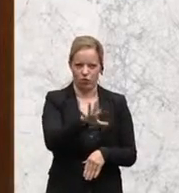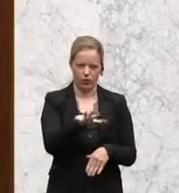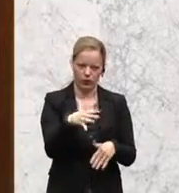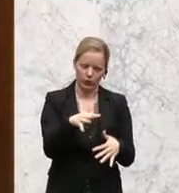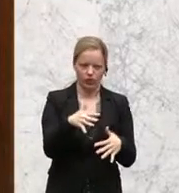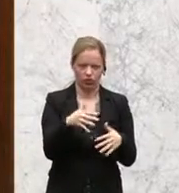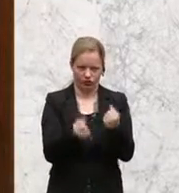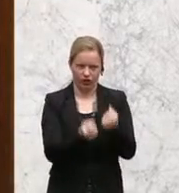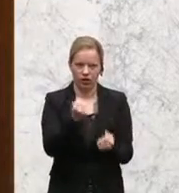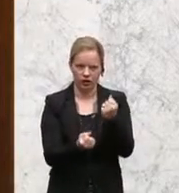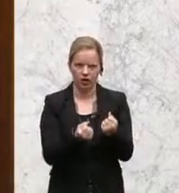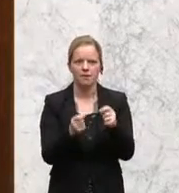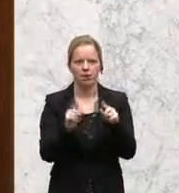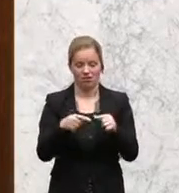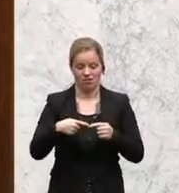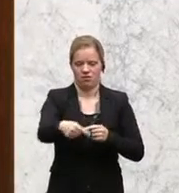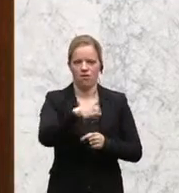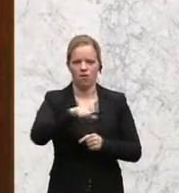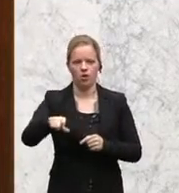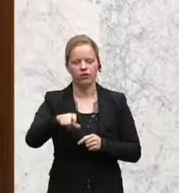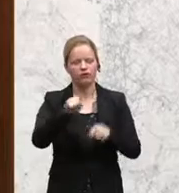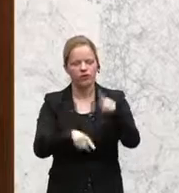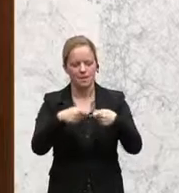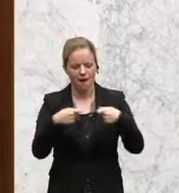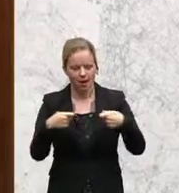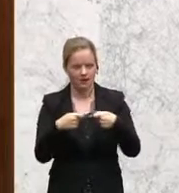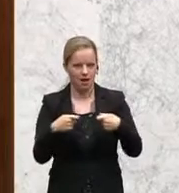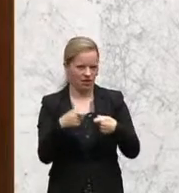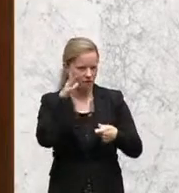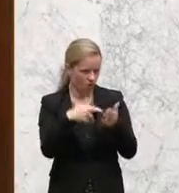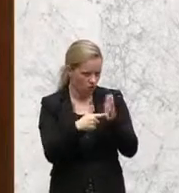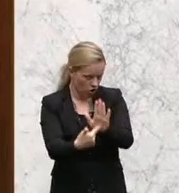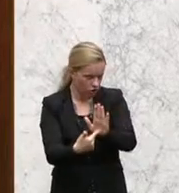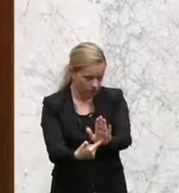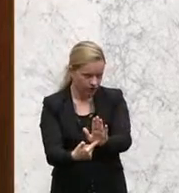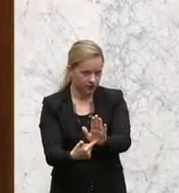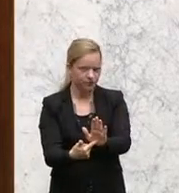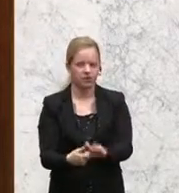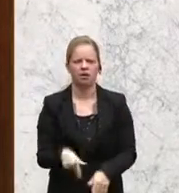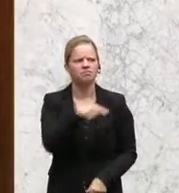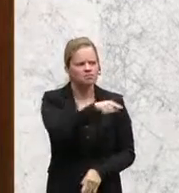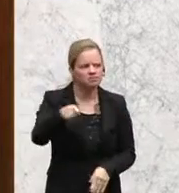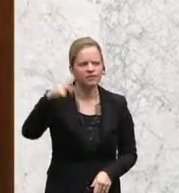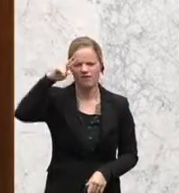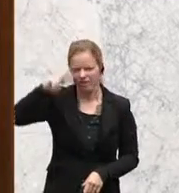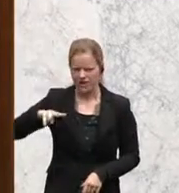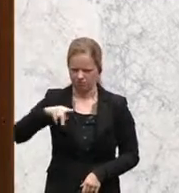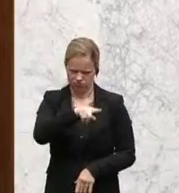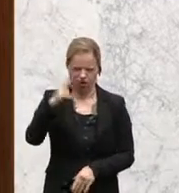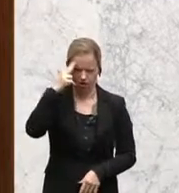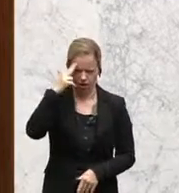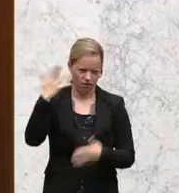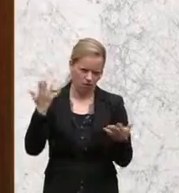die einzelnen Maßnahmen und die einzelnen Maßnahmen vorzustellen sein. Sie kennen sie in Wien ganz deutlich. Das ist der